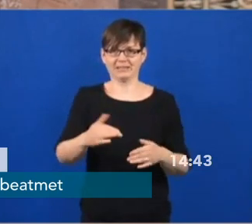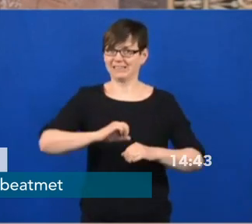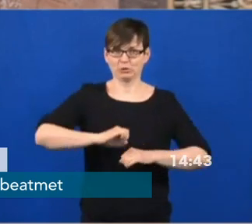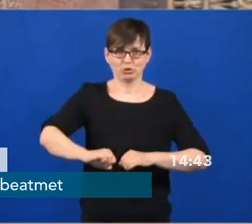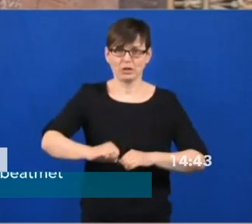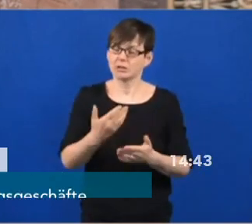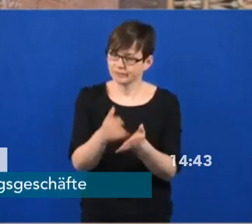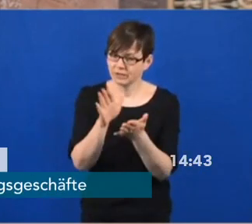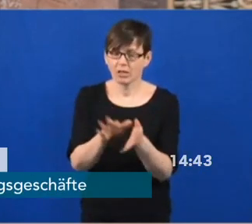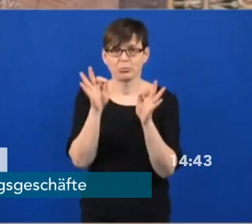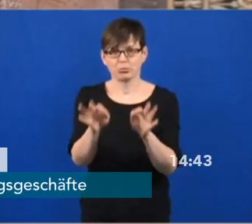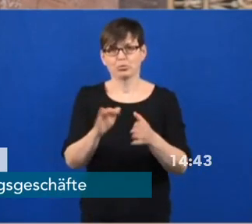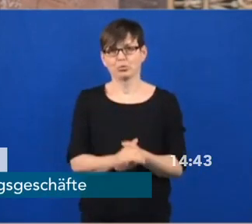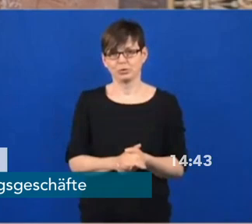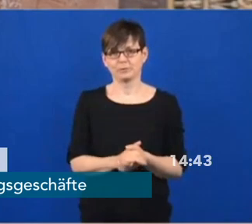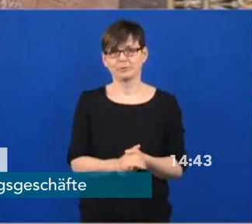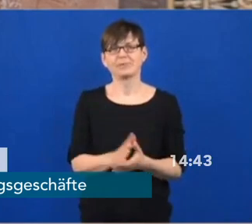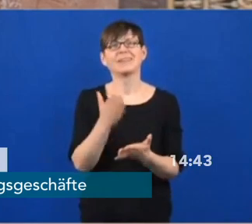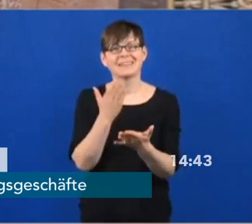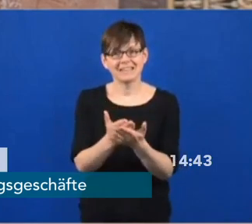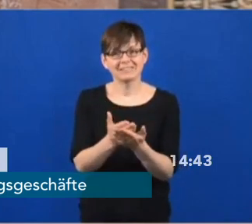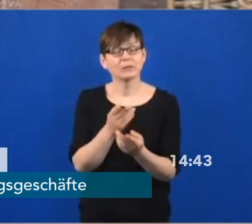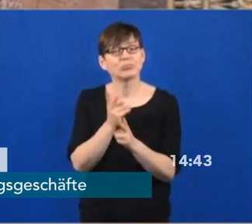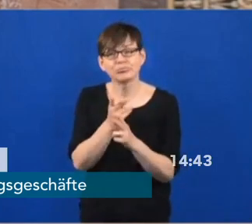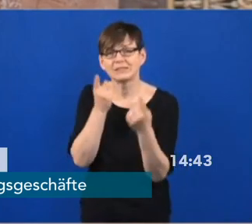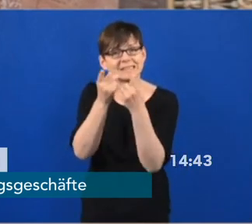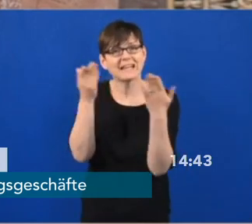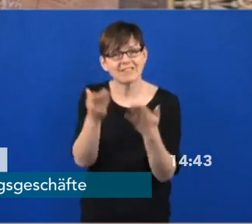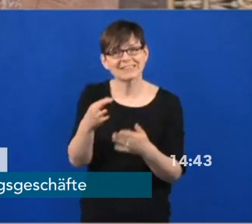zu kommen, was die Auslastung bzw. die Überlastung des Gesundheitssystems angeht. und Herren, Vielen